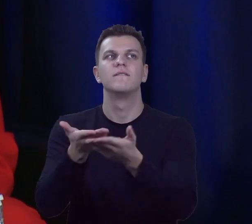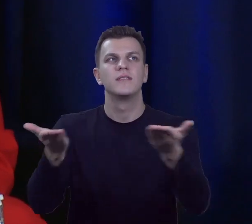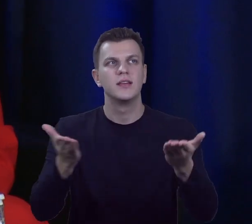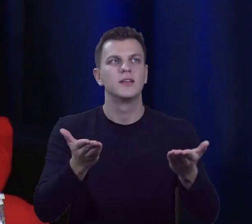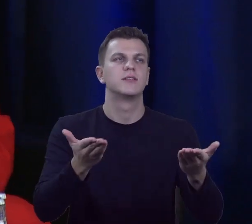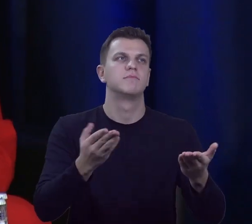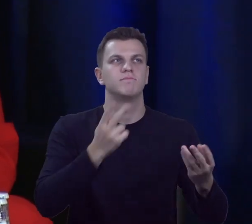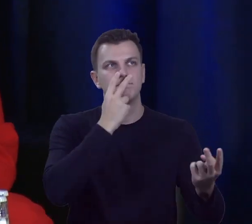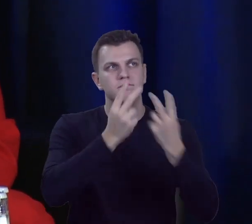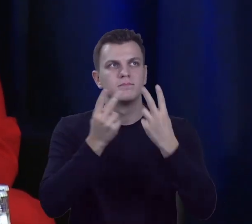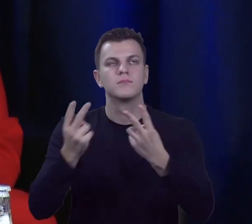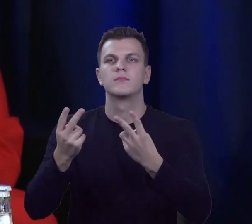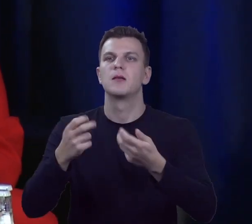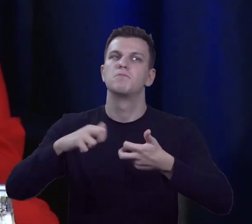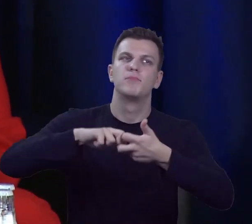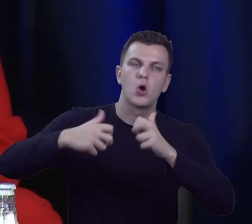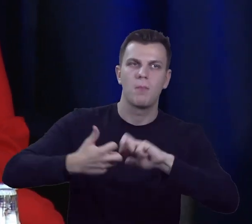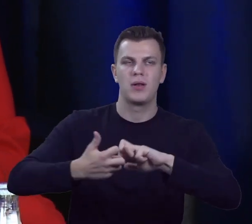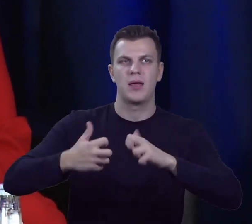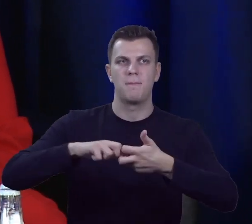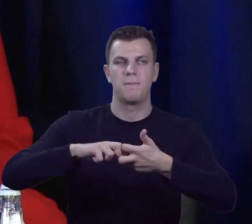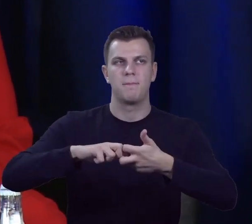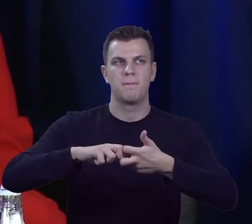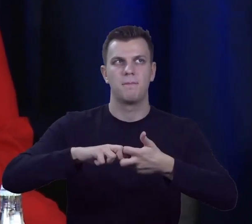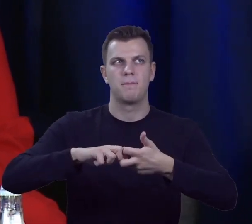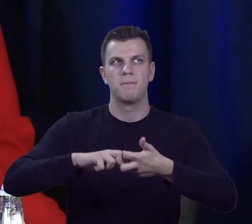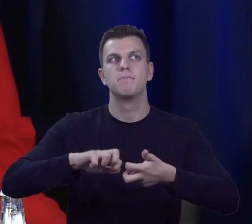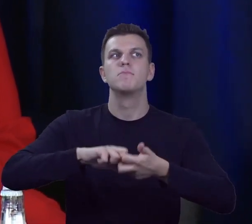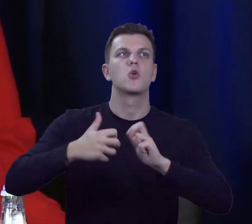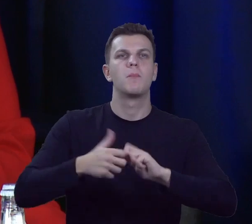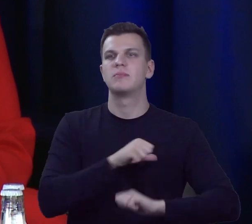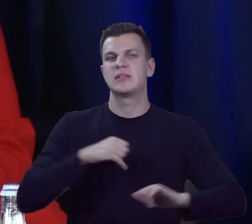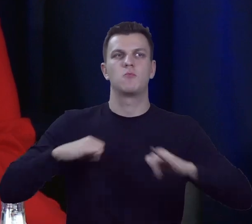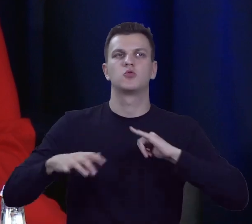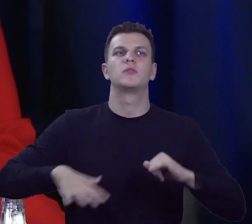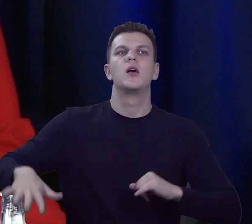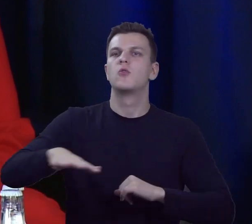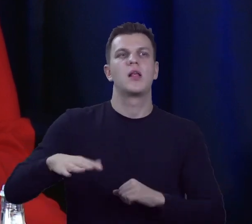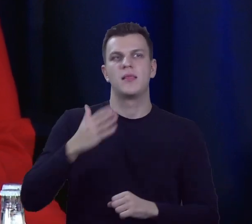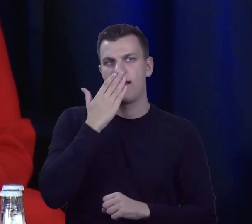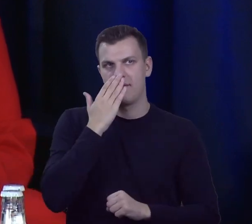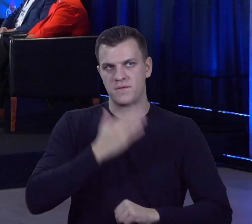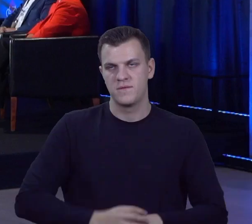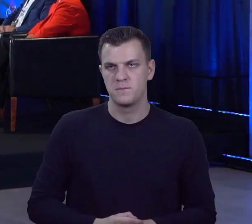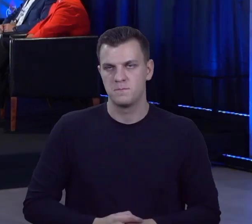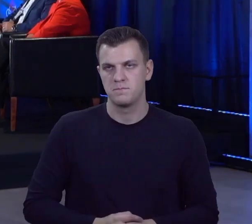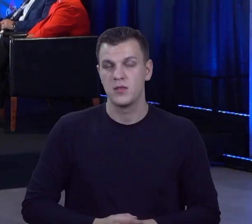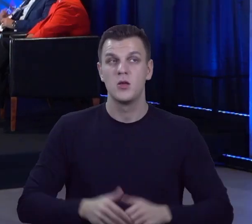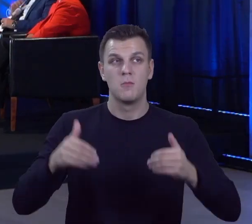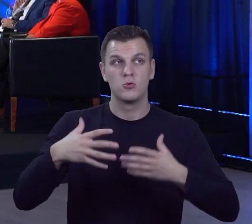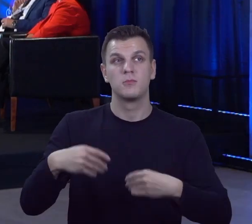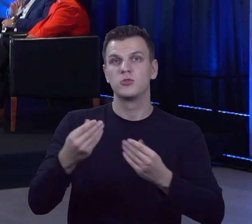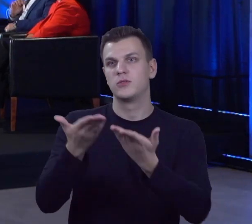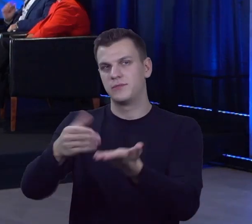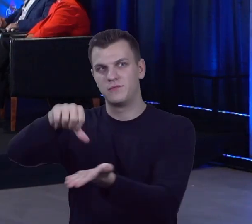związane z samorządnością terytorialną. Może zacznijmy od osoby, która siedzi w